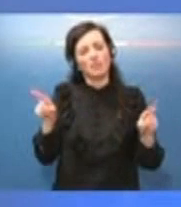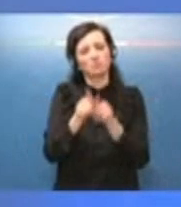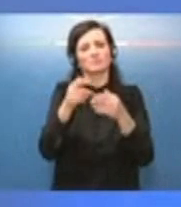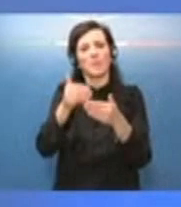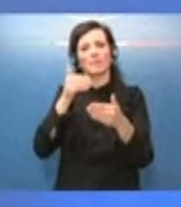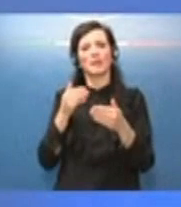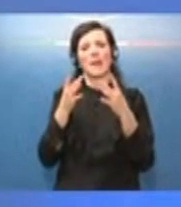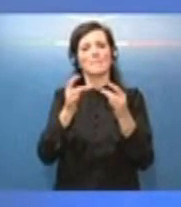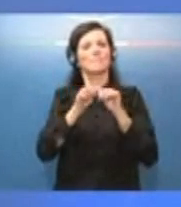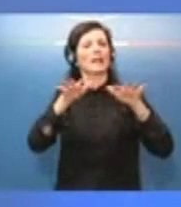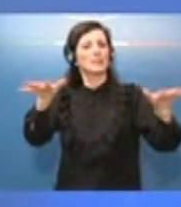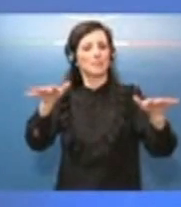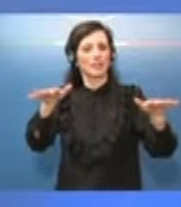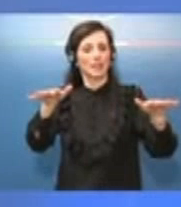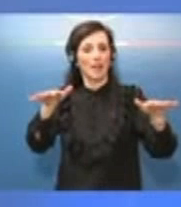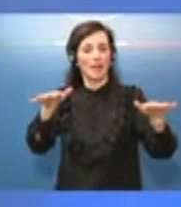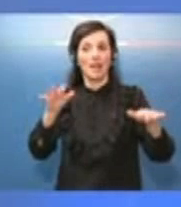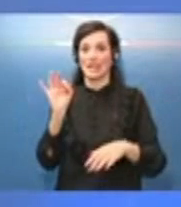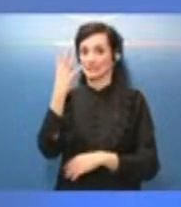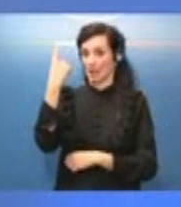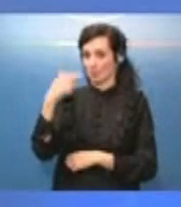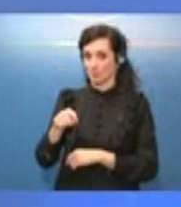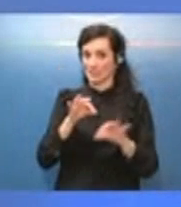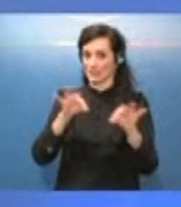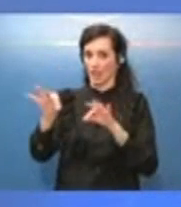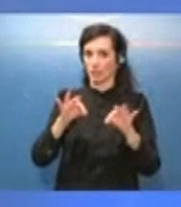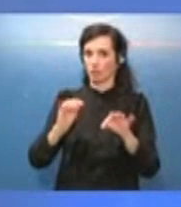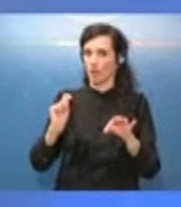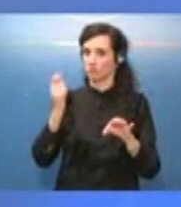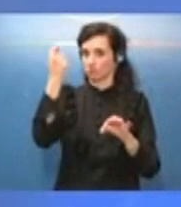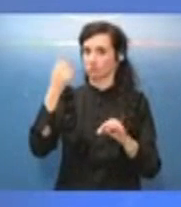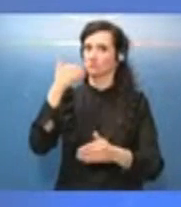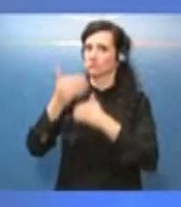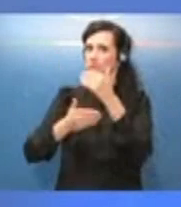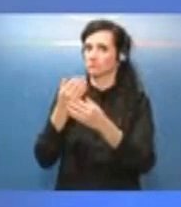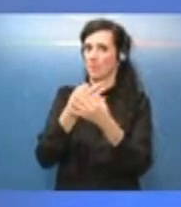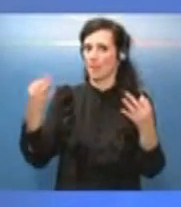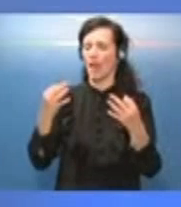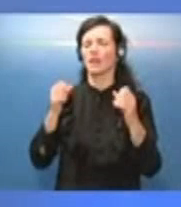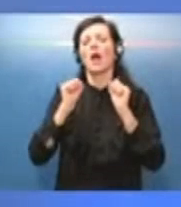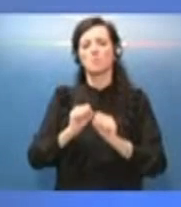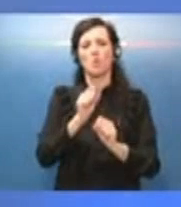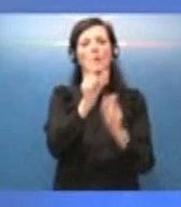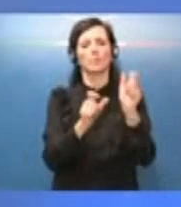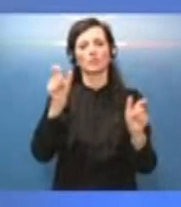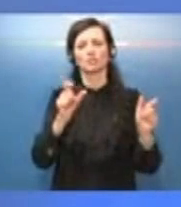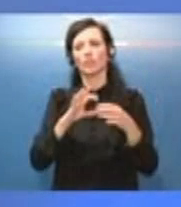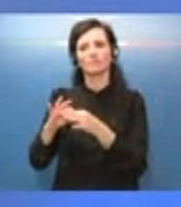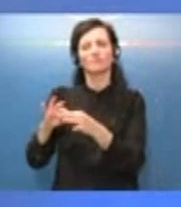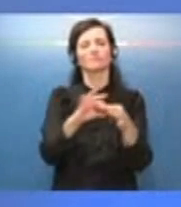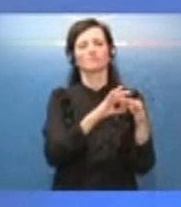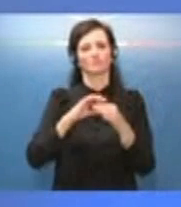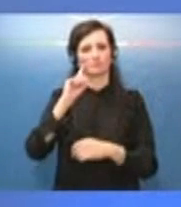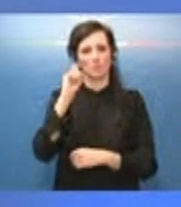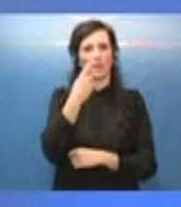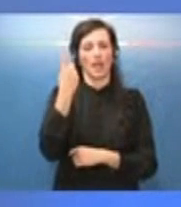Se questo ha successo, questo sarà il miglior modo di riconciliare persone con convinzioni e